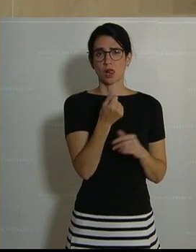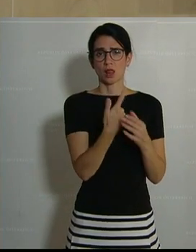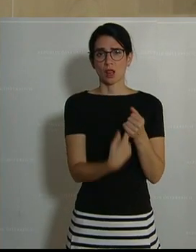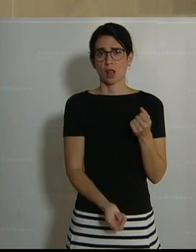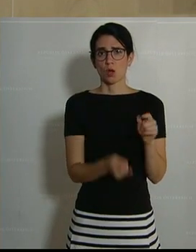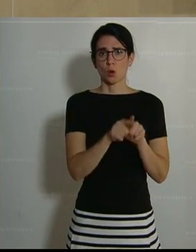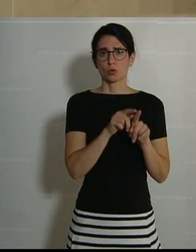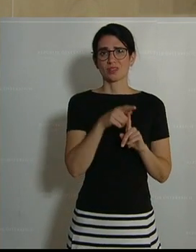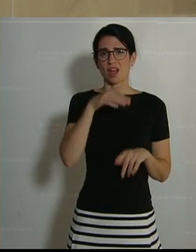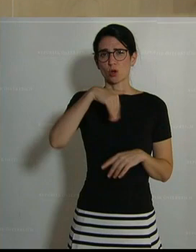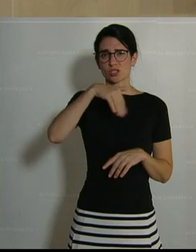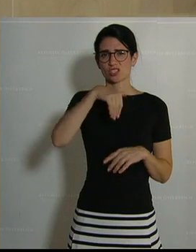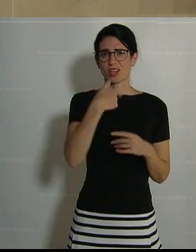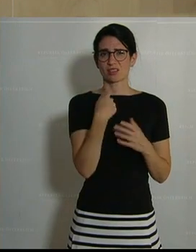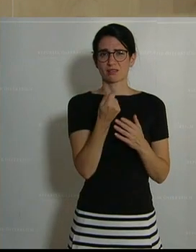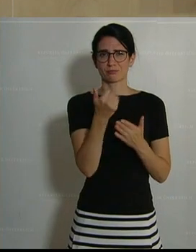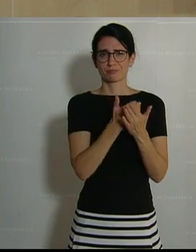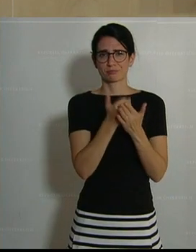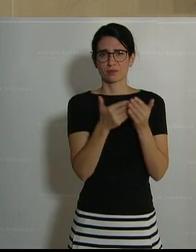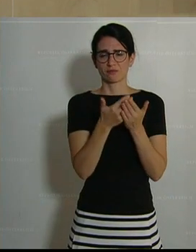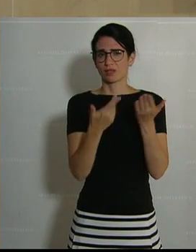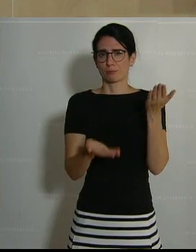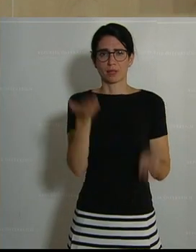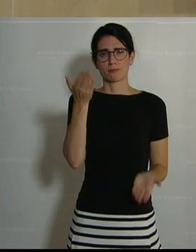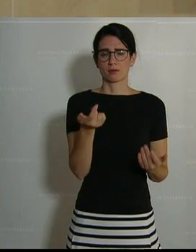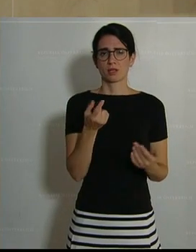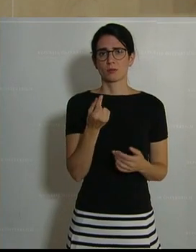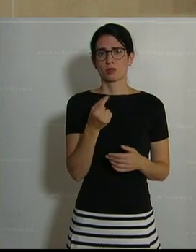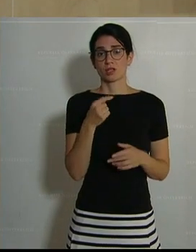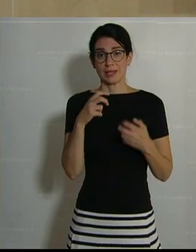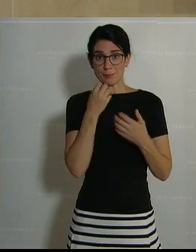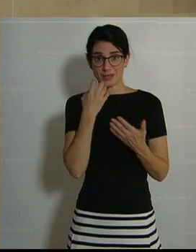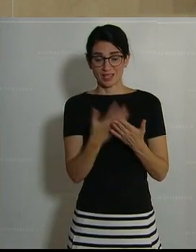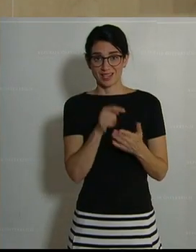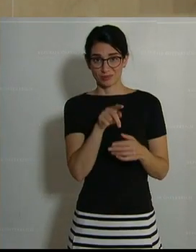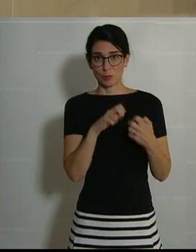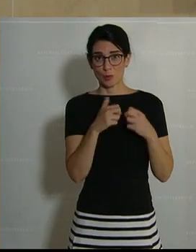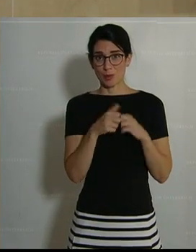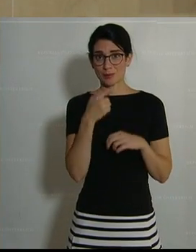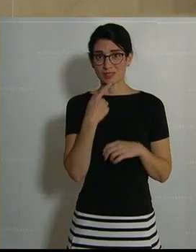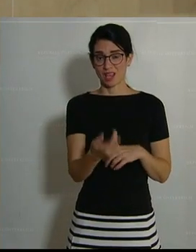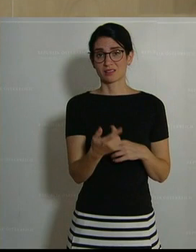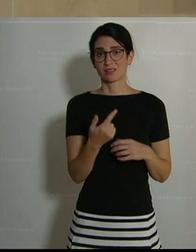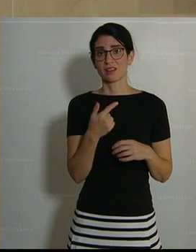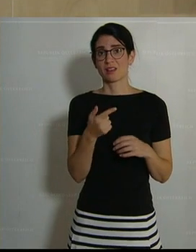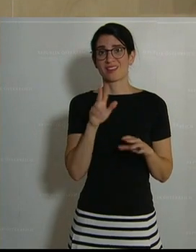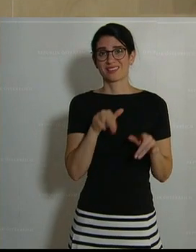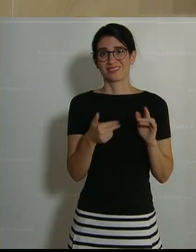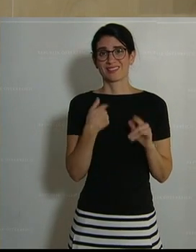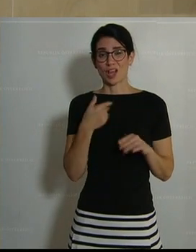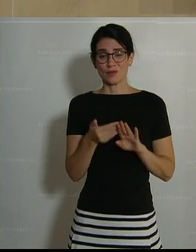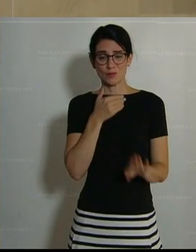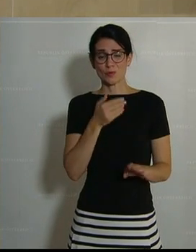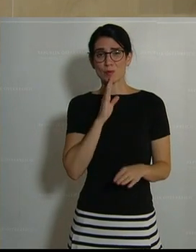auch den Gender-Pension-Gap. Der Bericht spricht dieses Problem zwar an, aber durch den Beschluss der abschlagsfreien